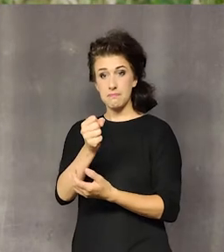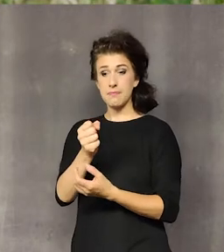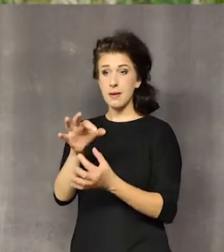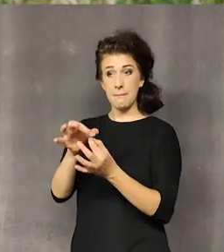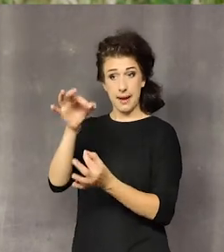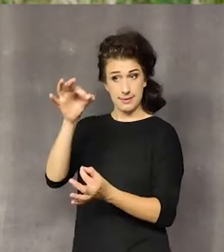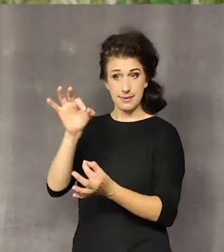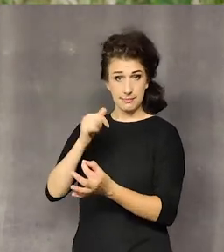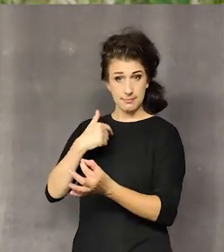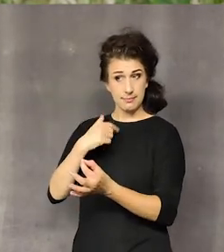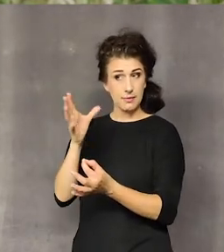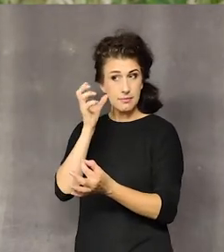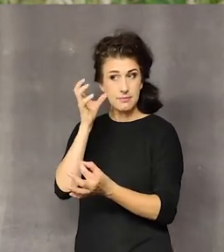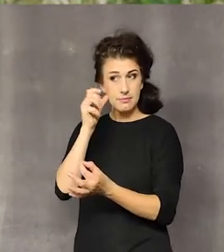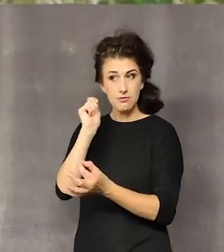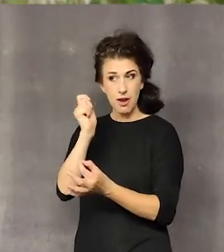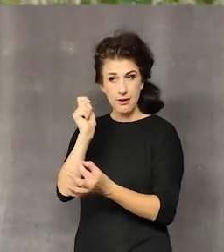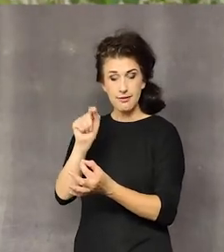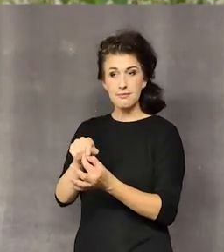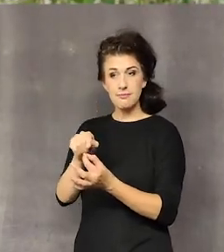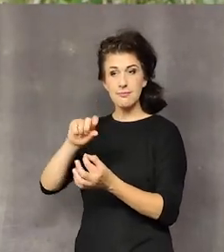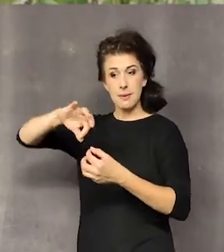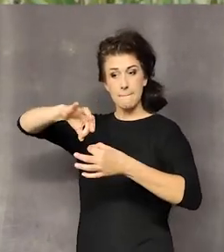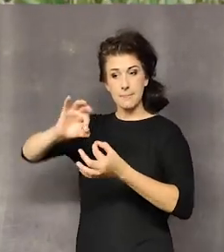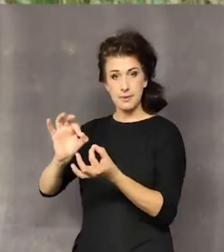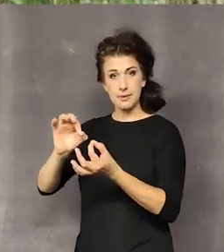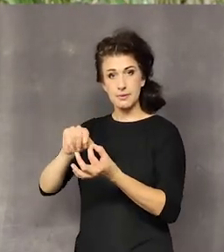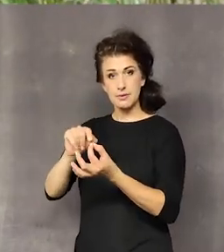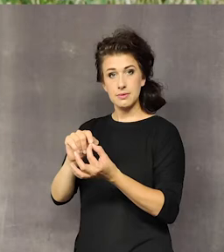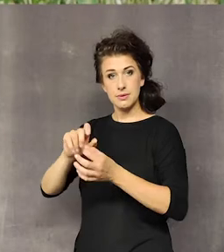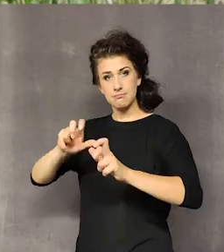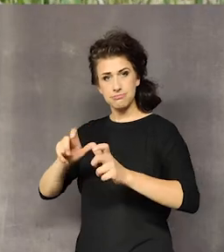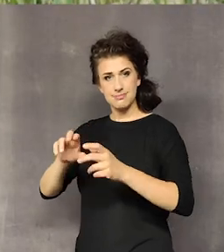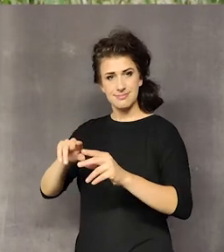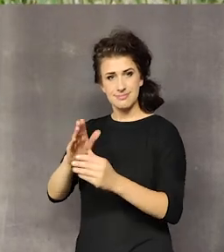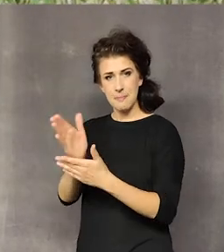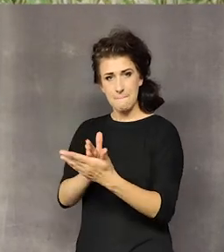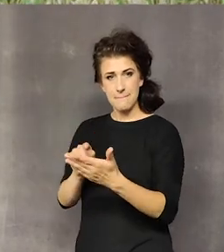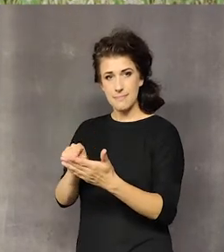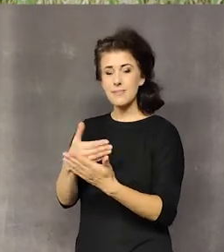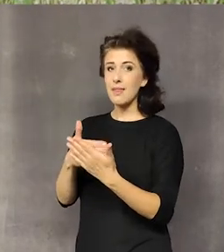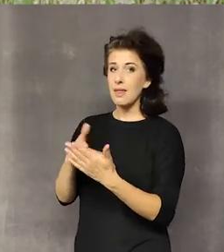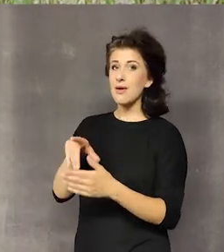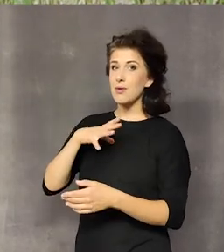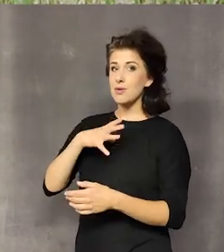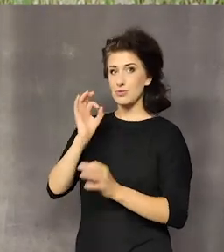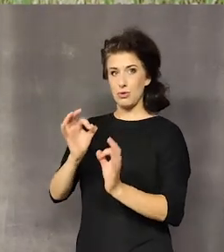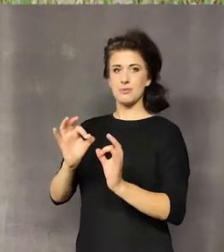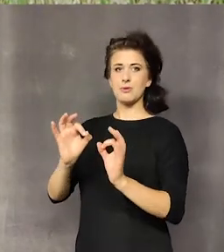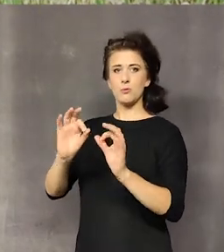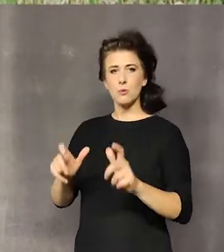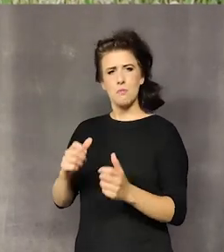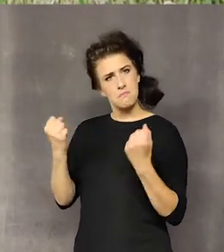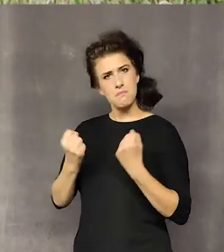potyczek i on przy złamaniu było go słychać, czyli pękał. To było dobrze wysuszone.